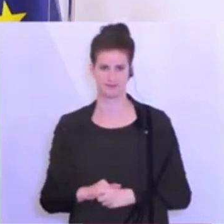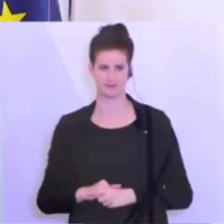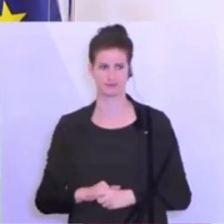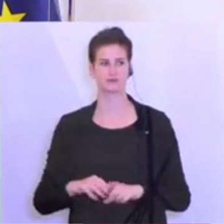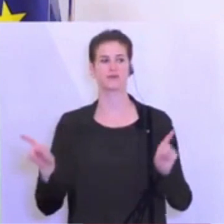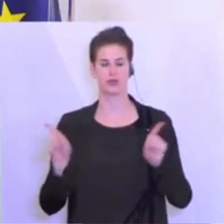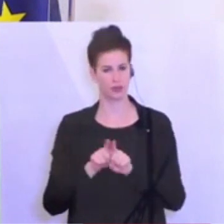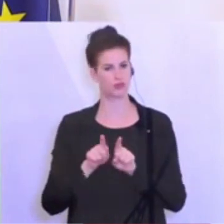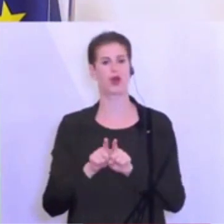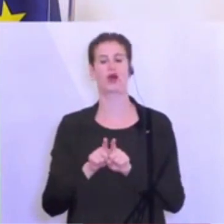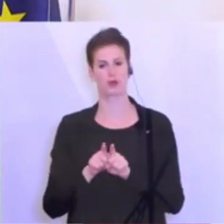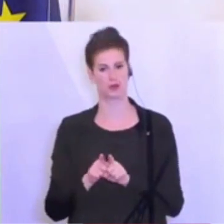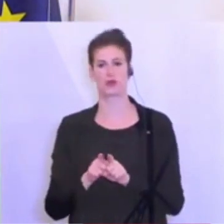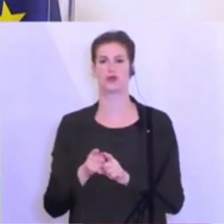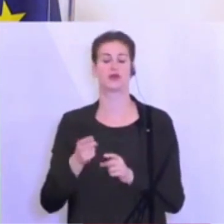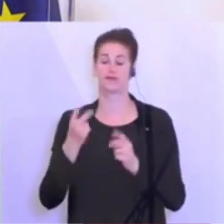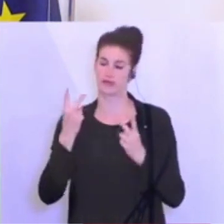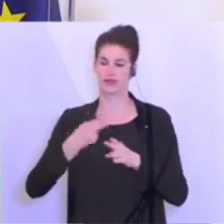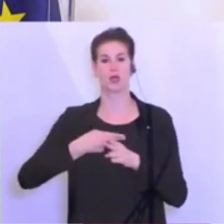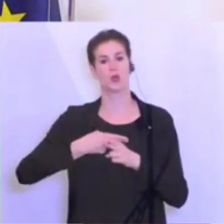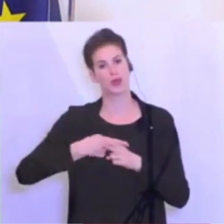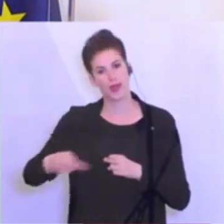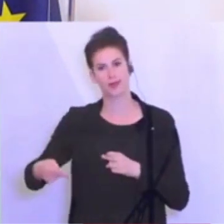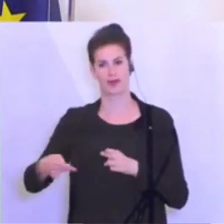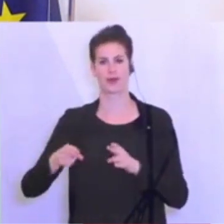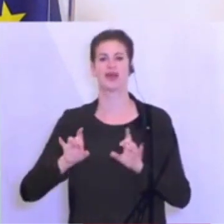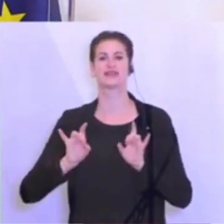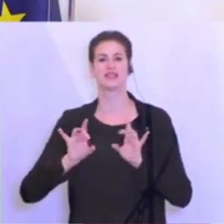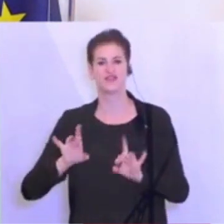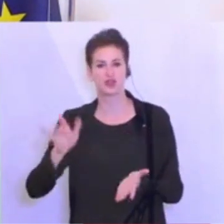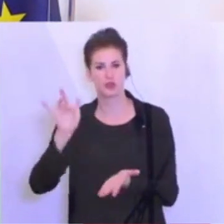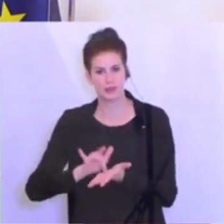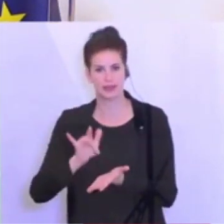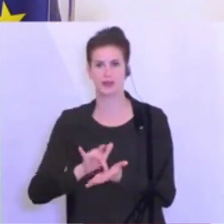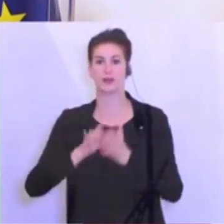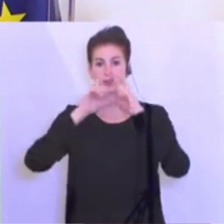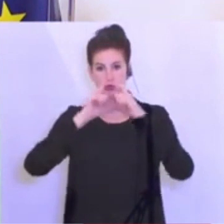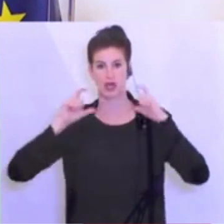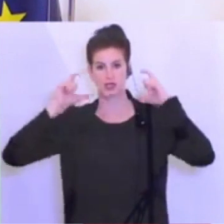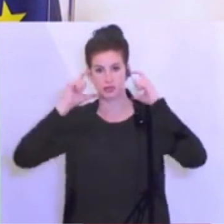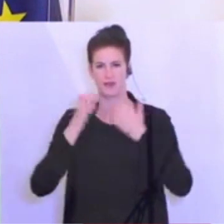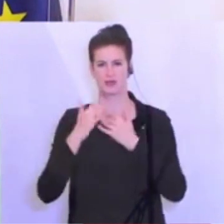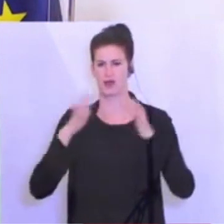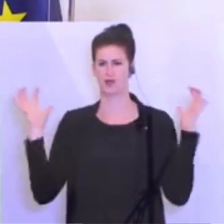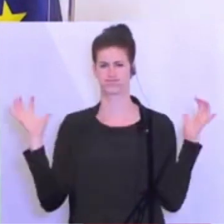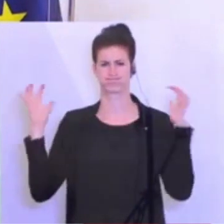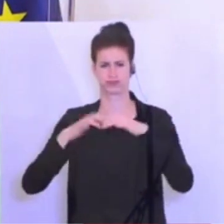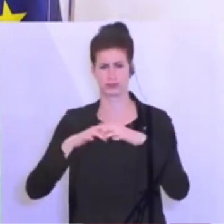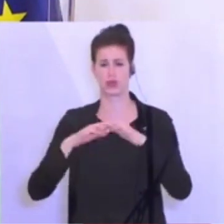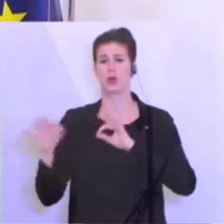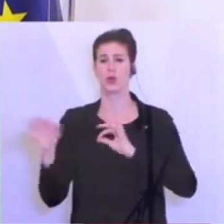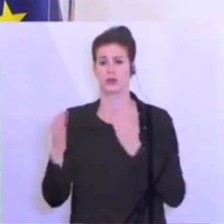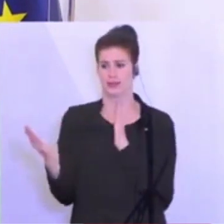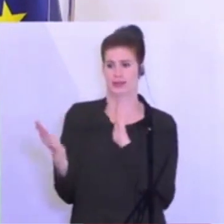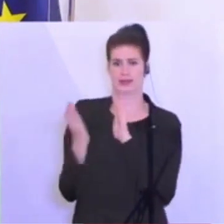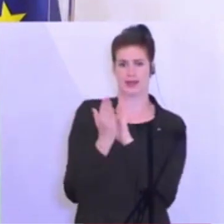gilt nach wie vor Hygiene, Desinfektion, das Tragen von Mund-Nasen-Schutz bei Menschenansammlungen oder wenn man sich zu